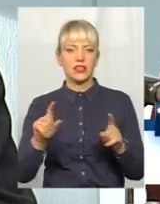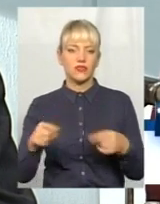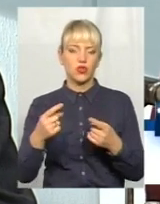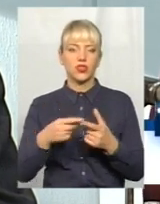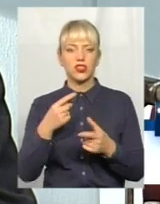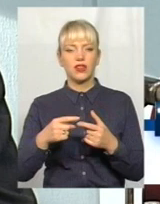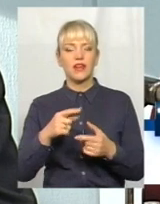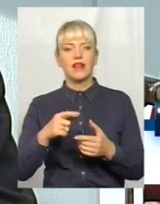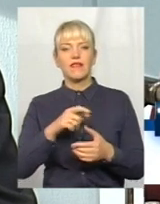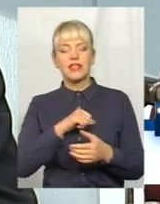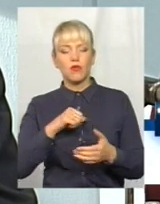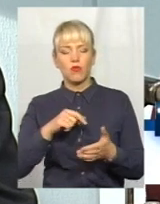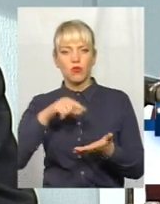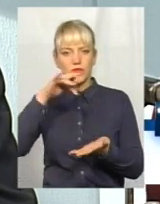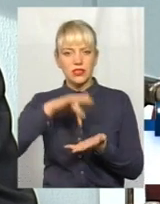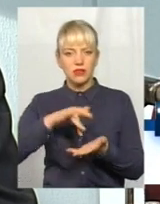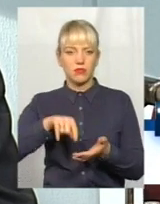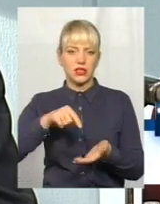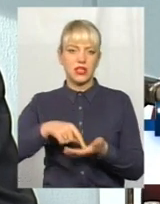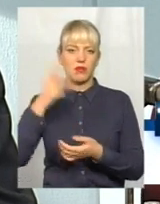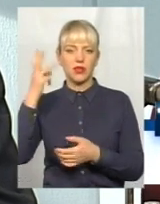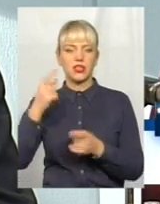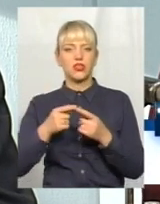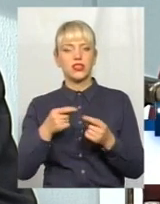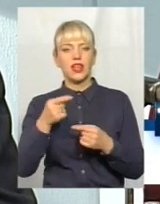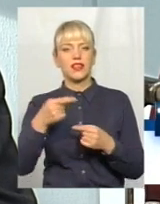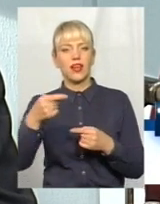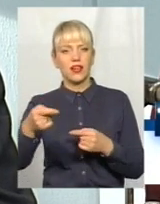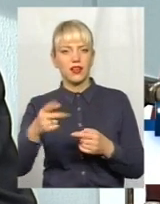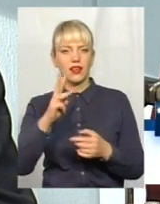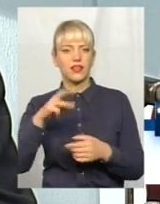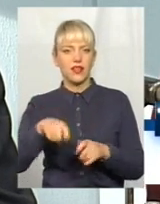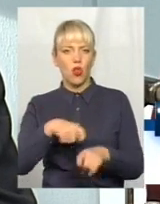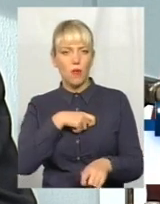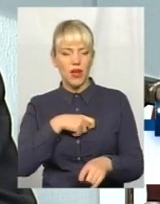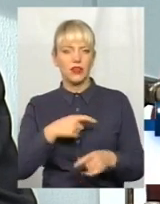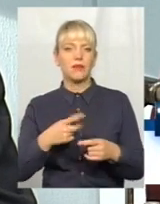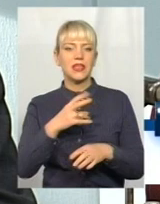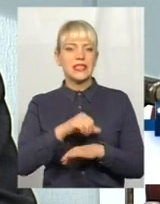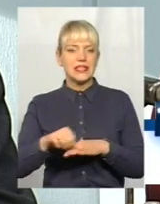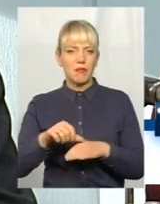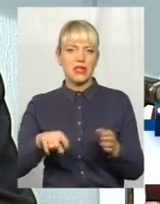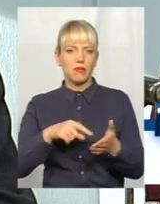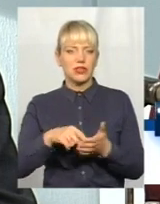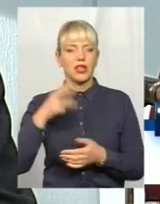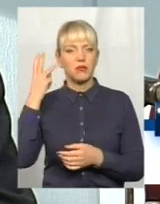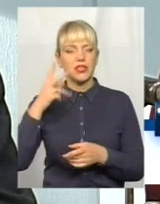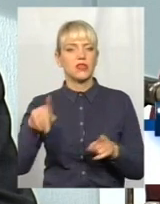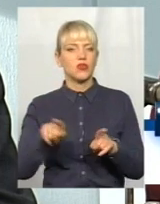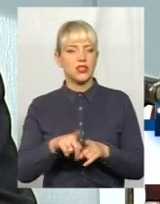місті Хмельницькому, чи він буде там буквально за декілька кілометрів за його межами, але однозначно сконсолідувати зусилля,